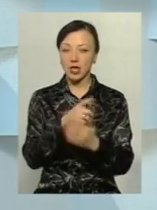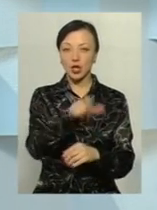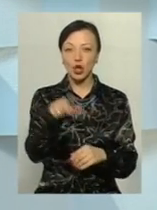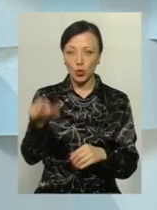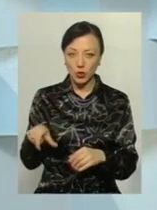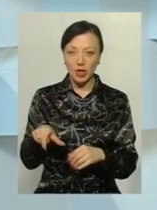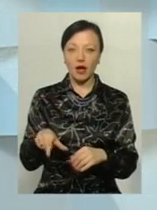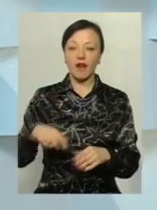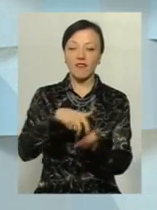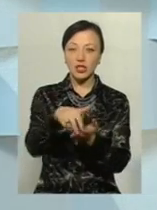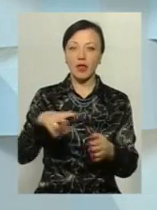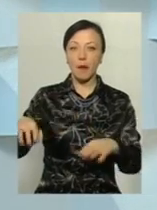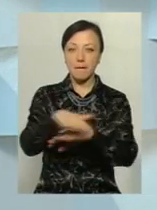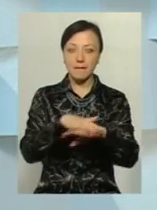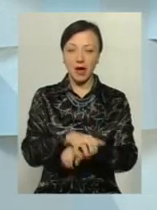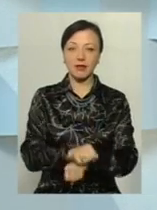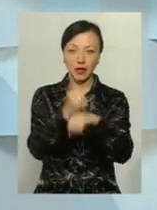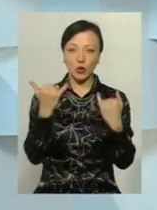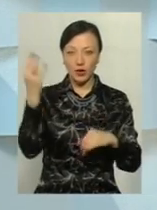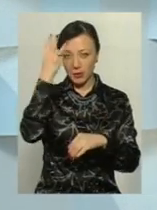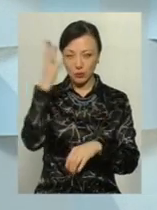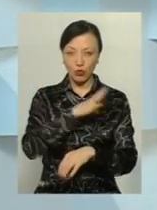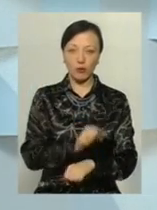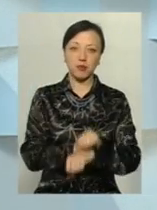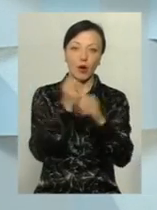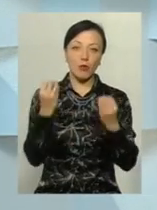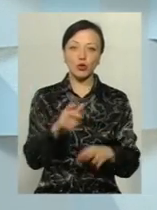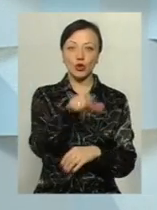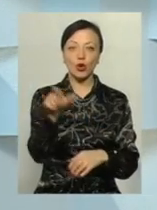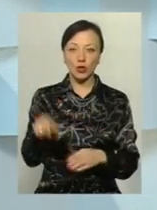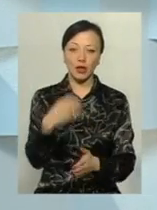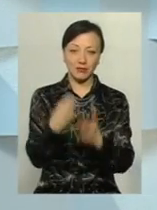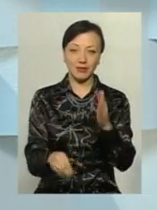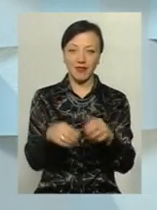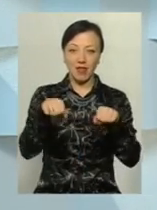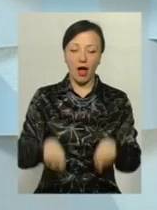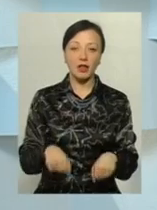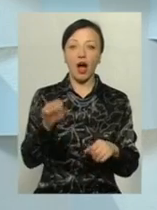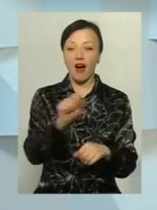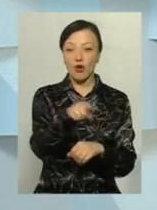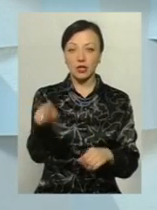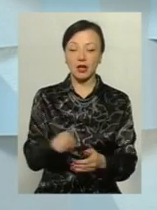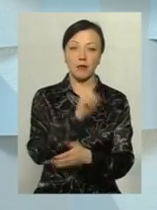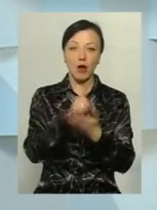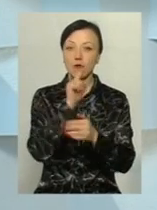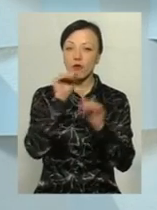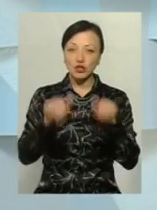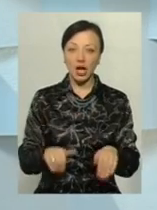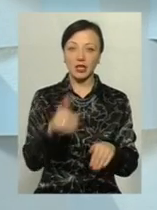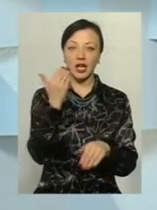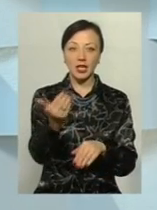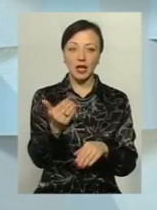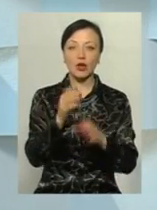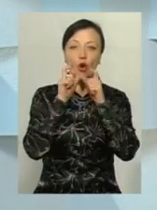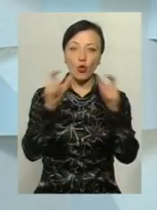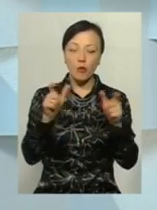які вийшли на Майдан, сьогодні в Хмельницьку вже був Майдан, де просто в людей витирає сьогодні влада ноги, а вони мають мовчати, або їхнім рупором